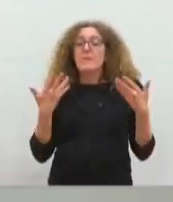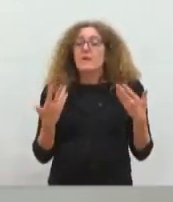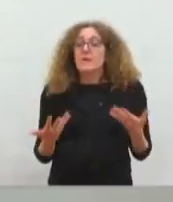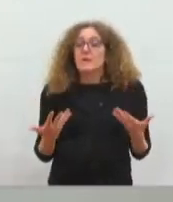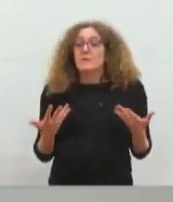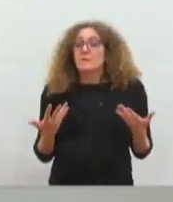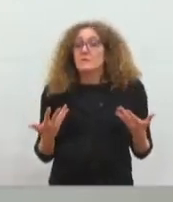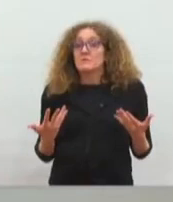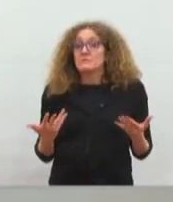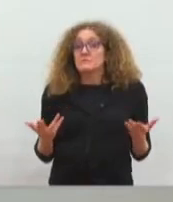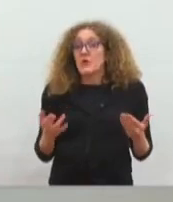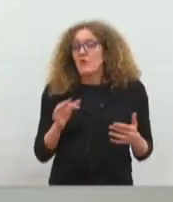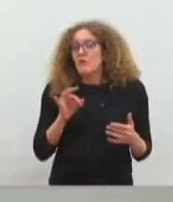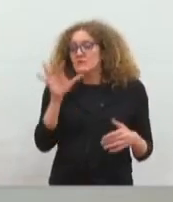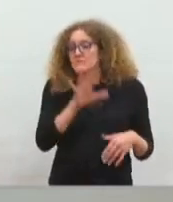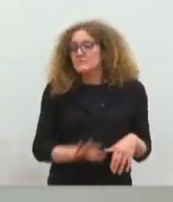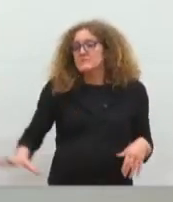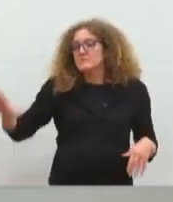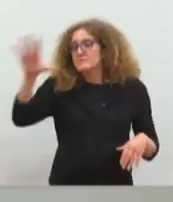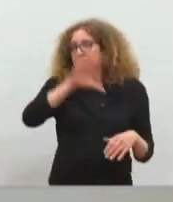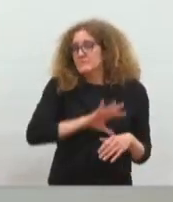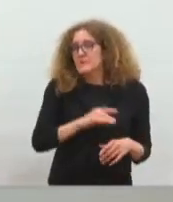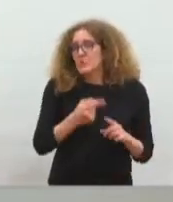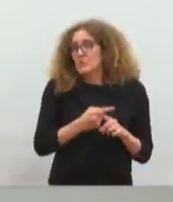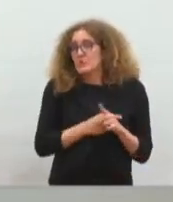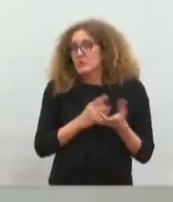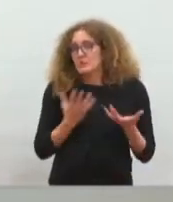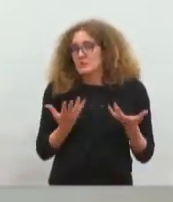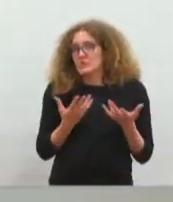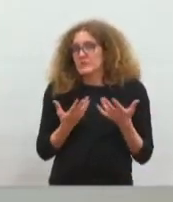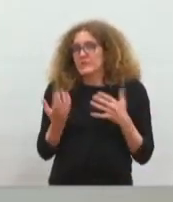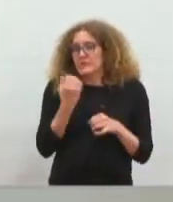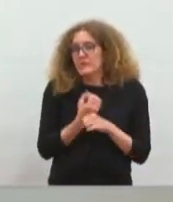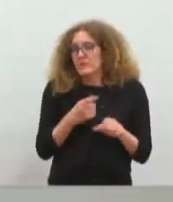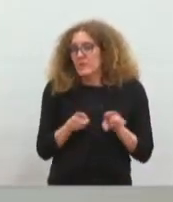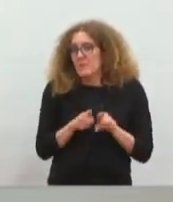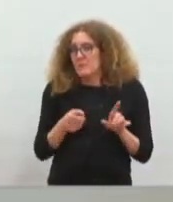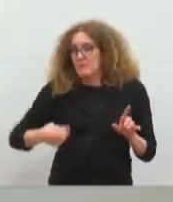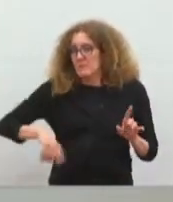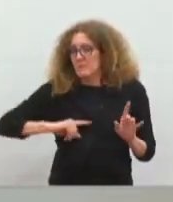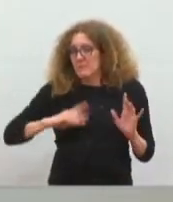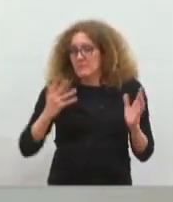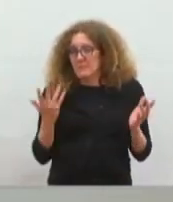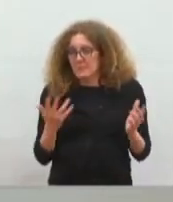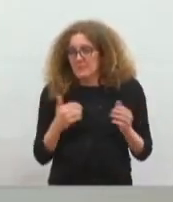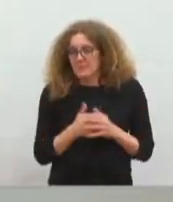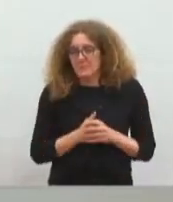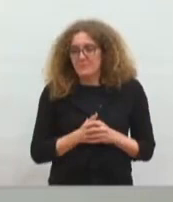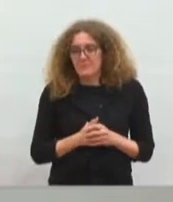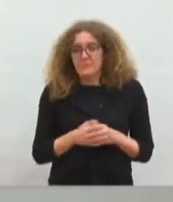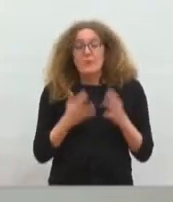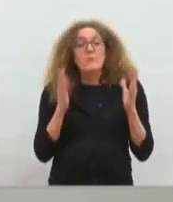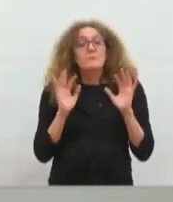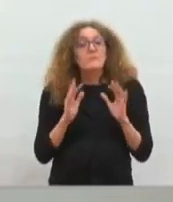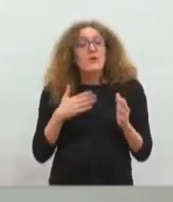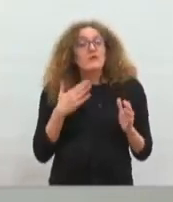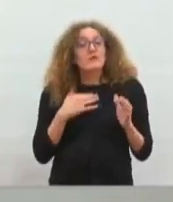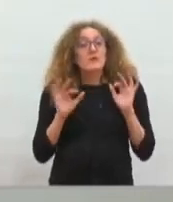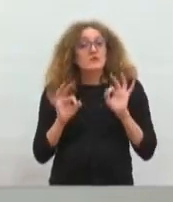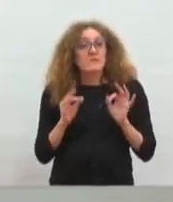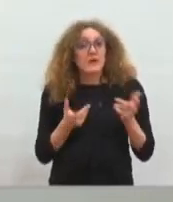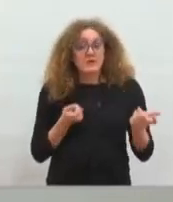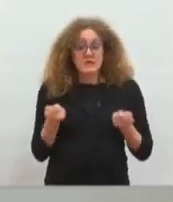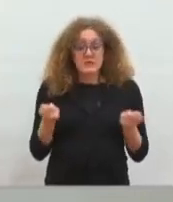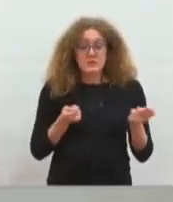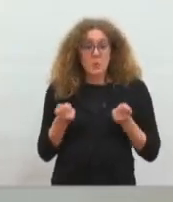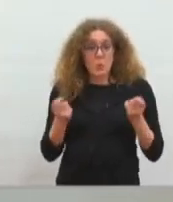à l'échelle nationale pour faire cela. Donc, deuxièmement, un avantage en ce qui concerne la gouvernance puisque dans une régie,